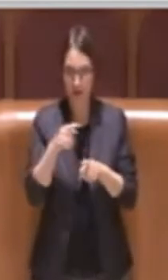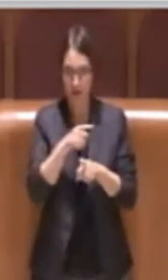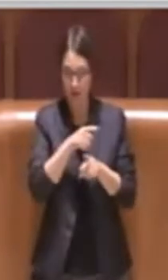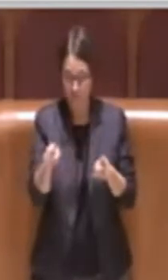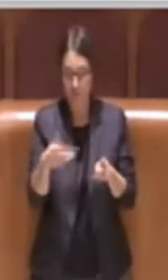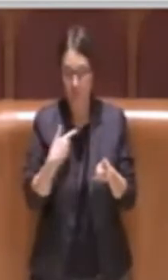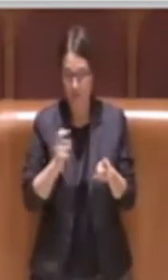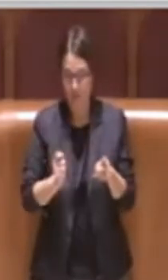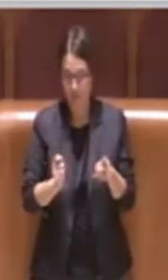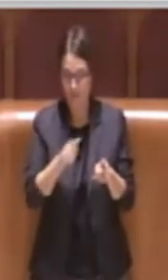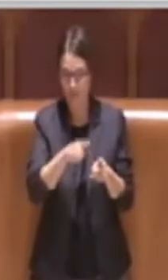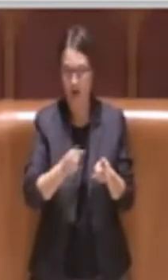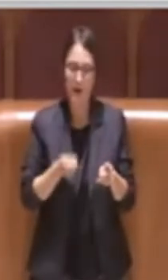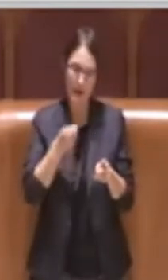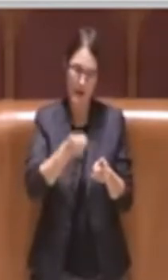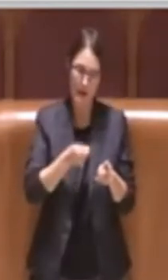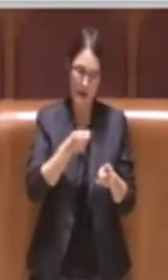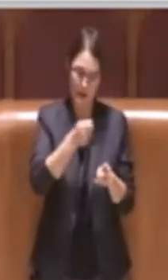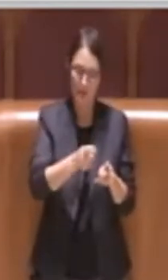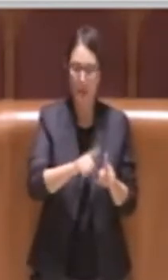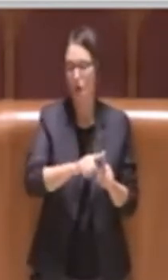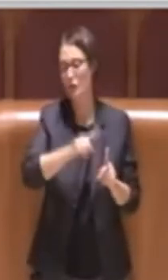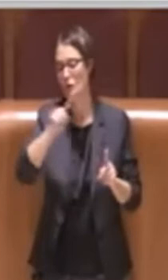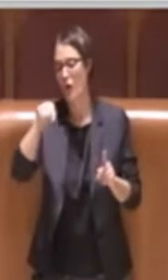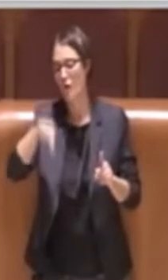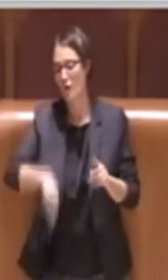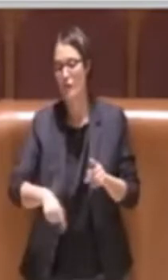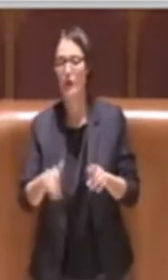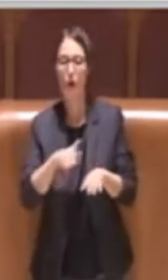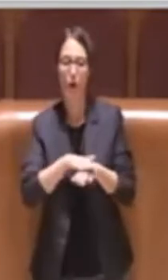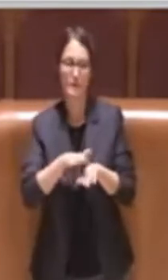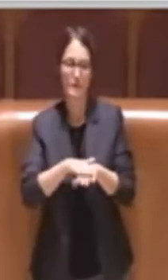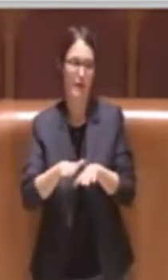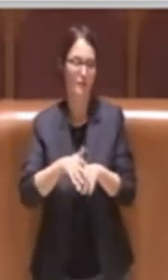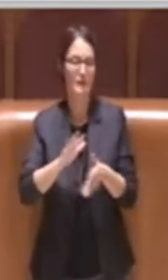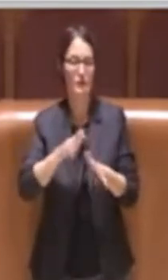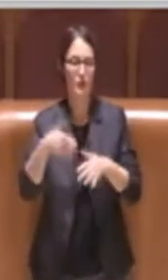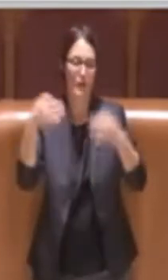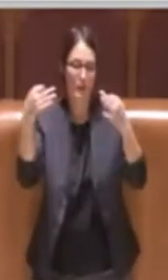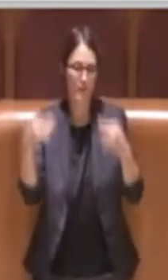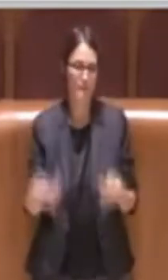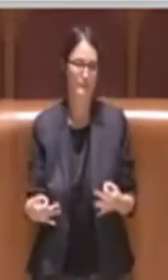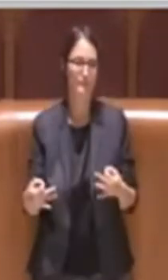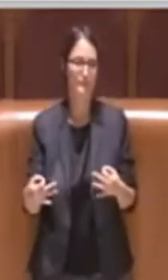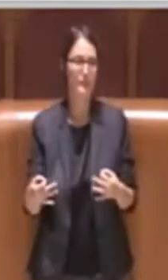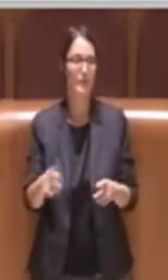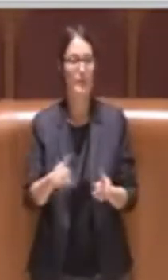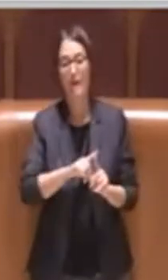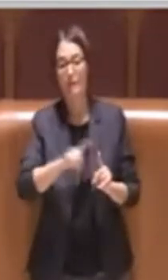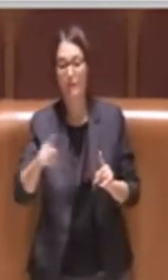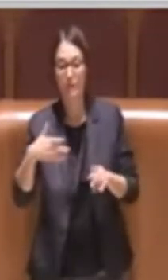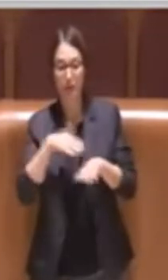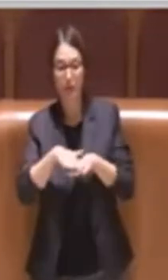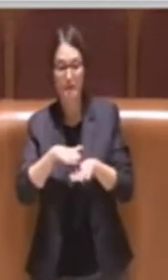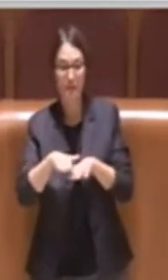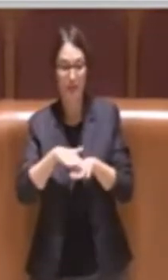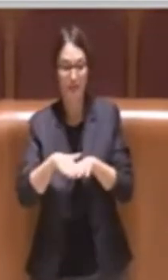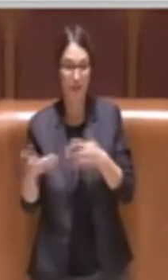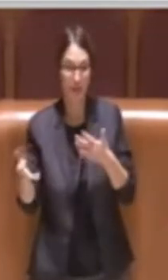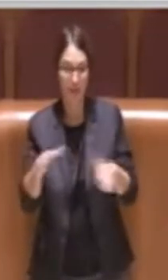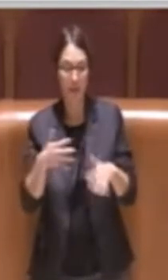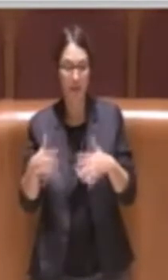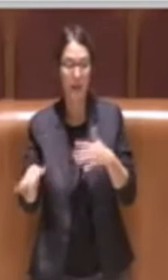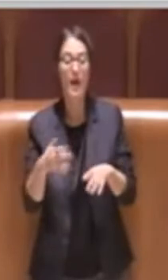a regime, ci auguriamo al più presto, però fin tanto che questo servizio non va a regime è assolutamente importante che queste